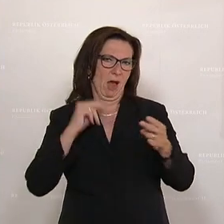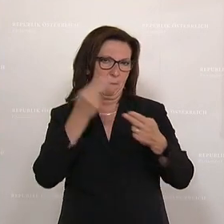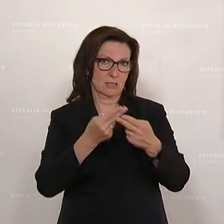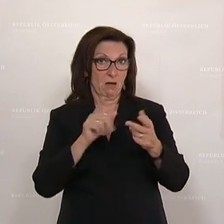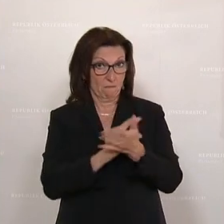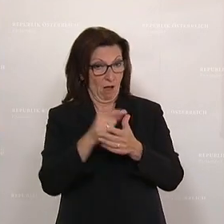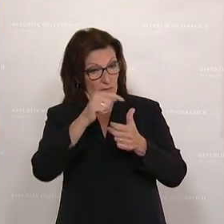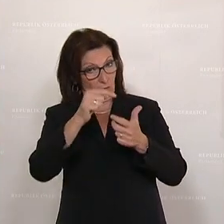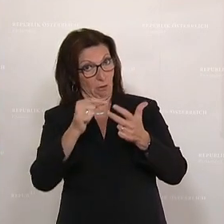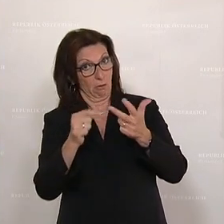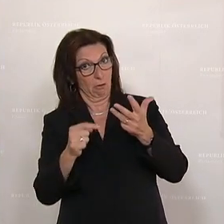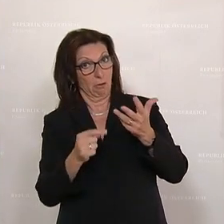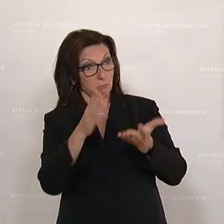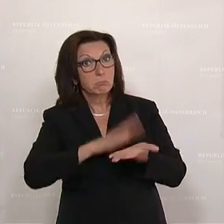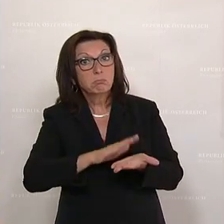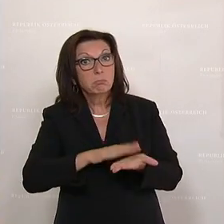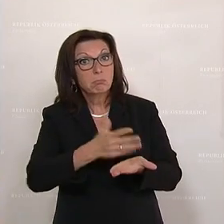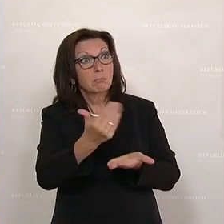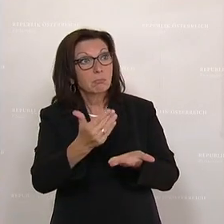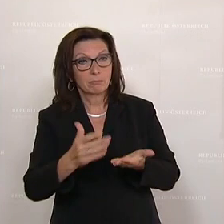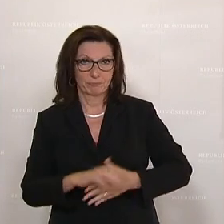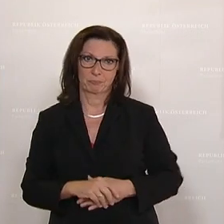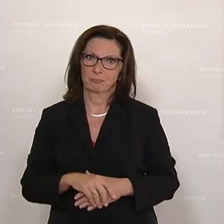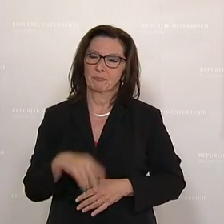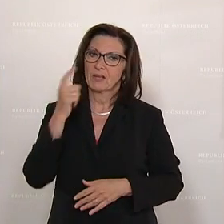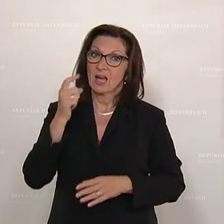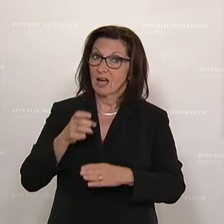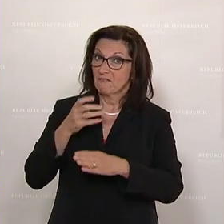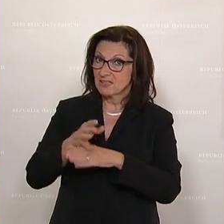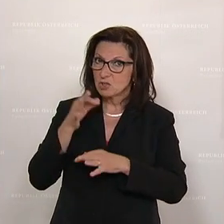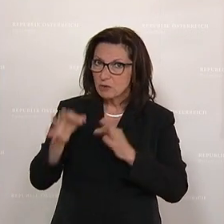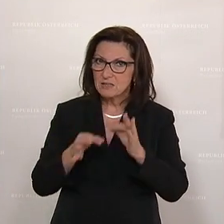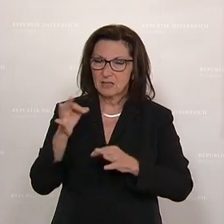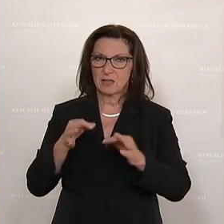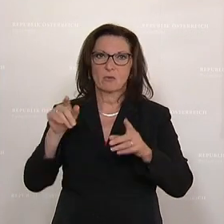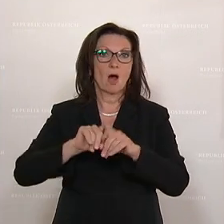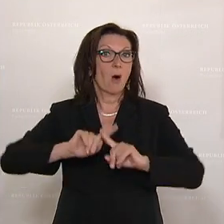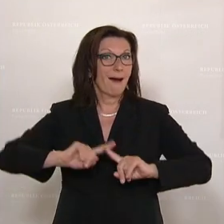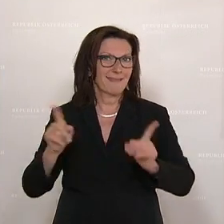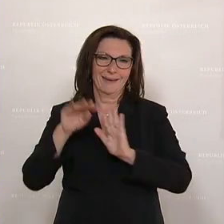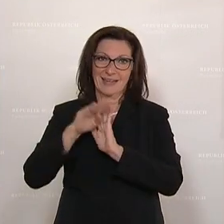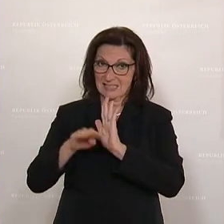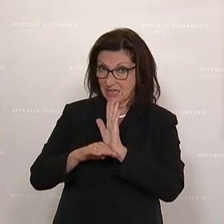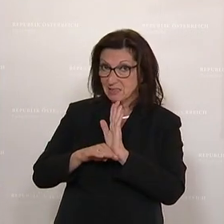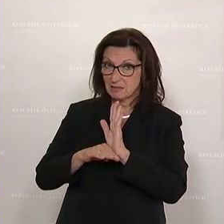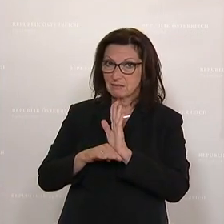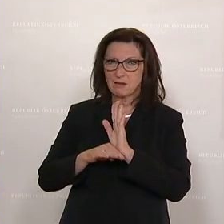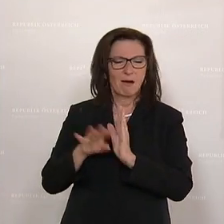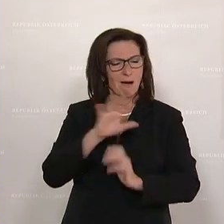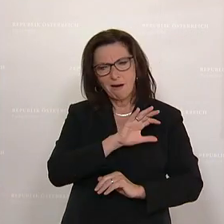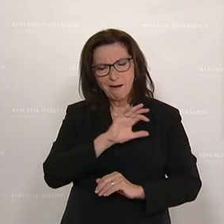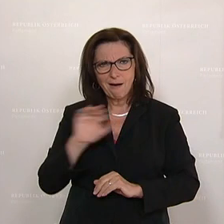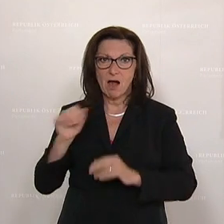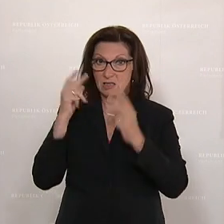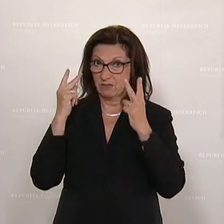Vorhaben konkret vorgelegt? Zur Wasserstoffstrategie und zu allen anderen Gesetzespaketen, sie sind alle sehr,